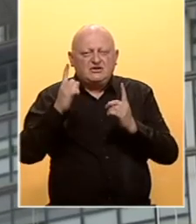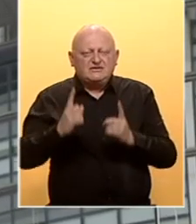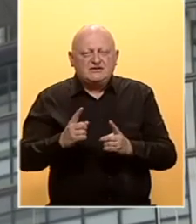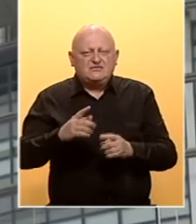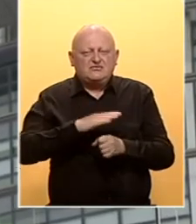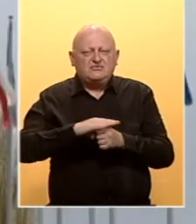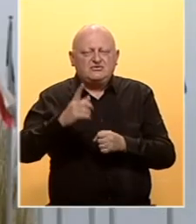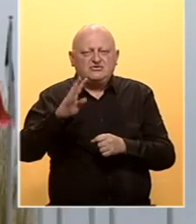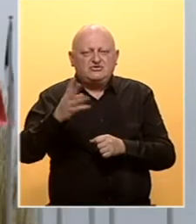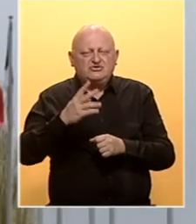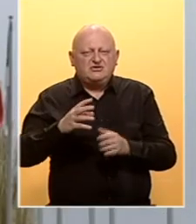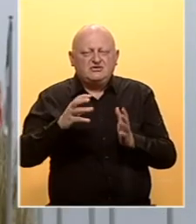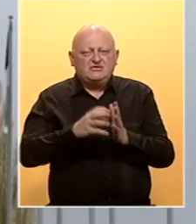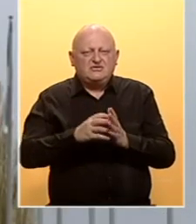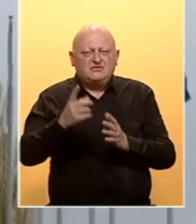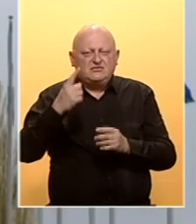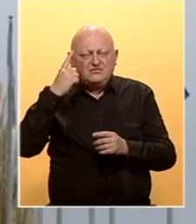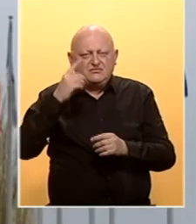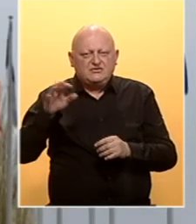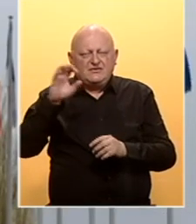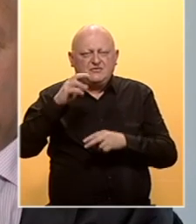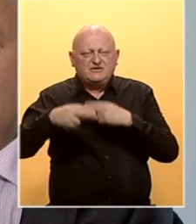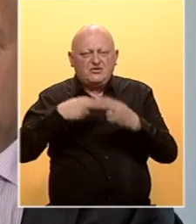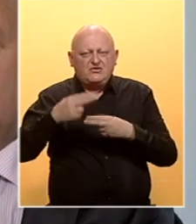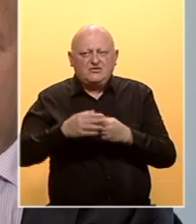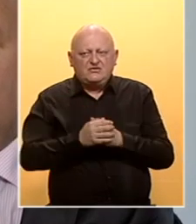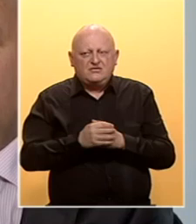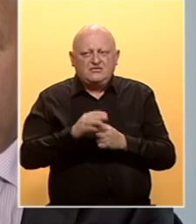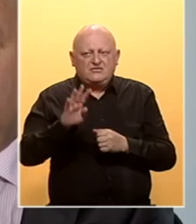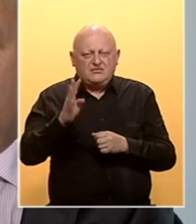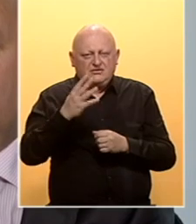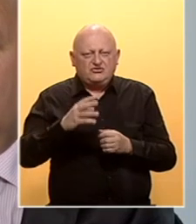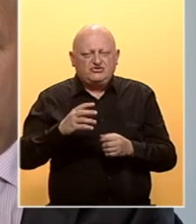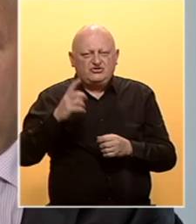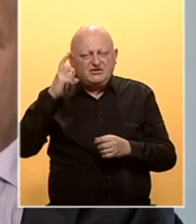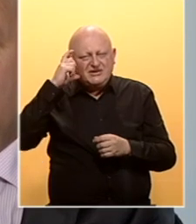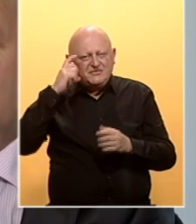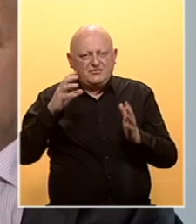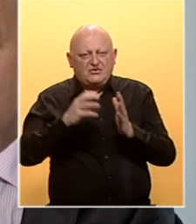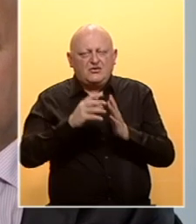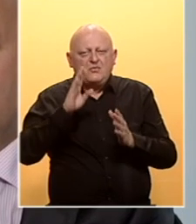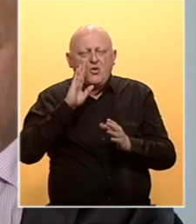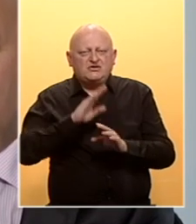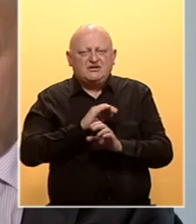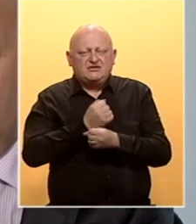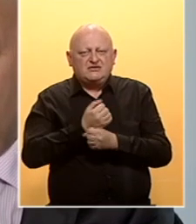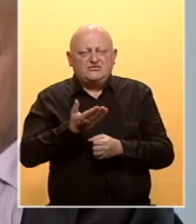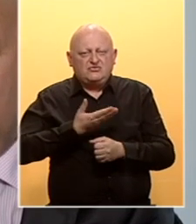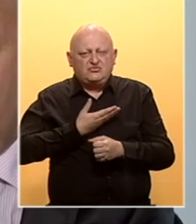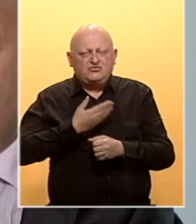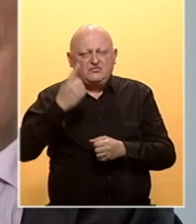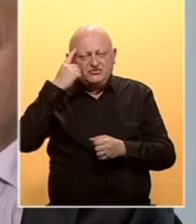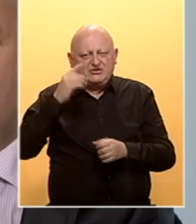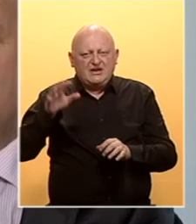ispunjen jedan od 14 prioriteta izmišljenja Evropske komisije. 14 prioriteta koje je BiH dobila u